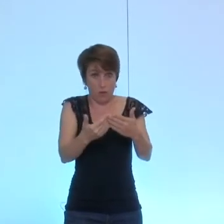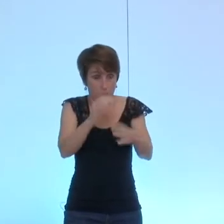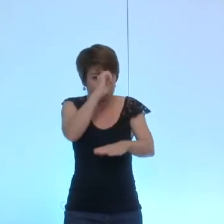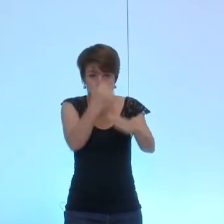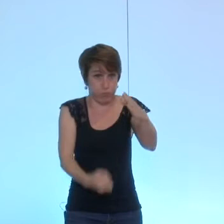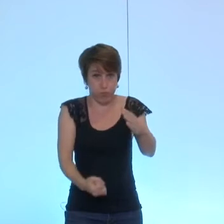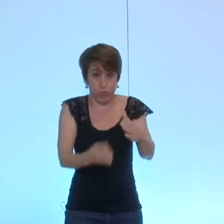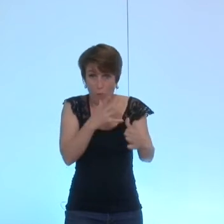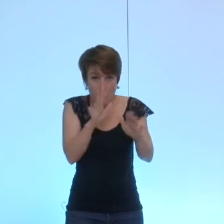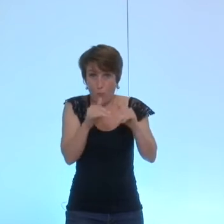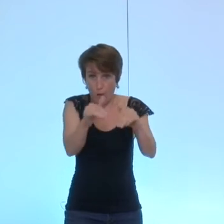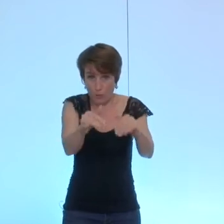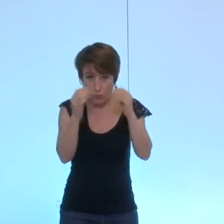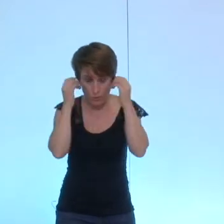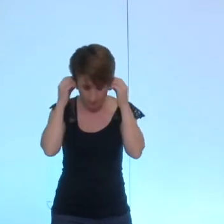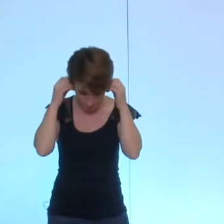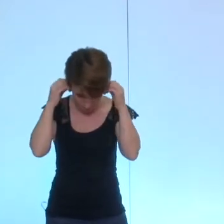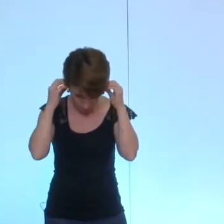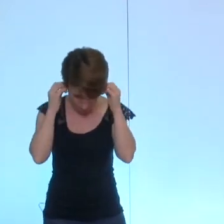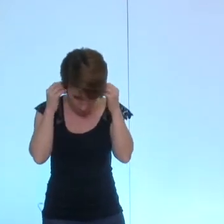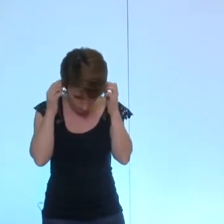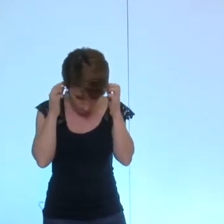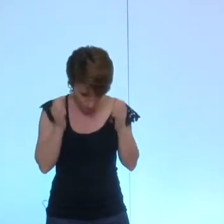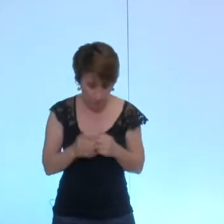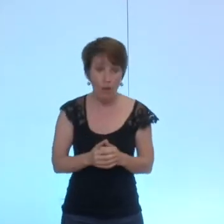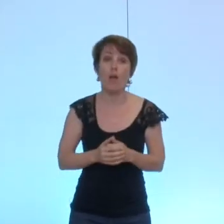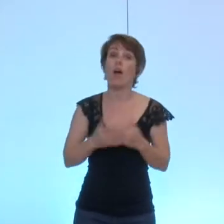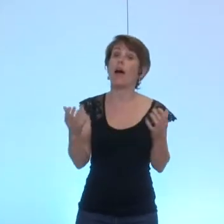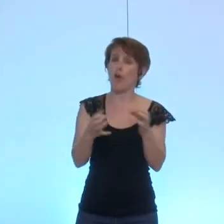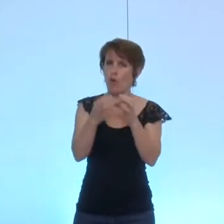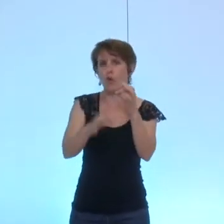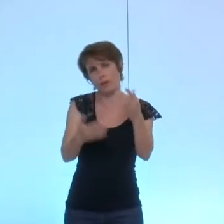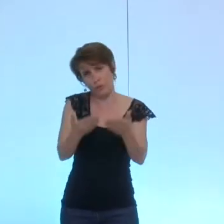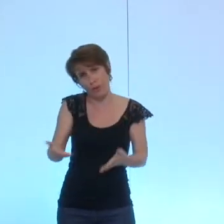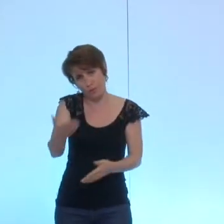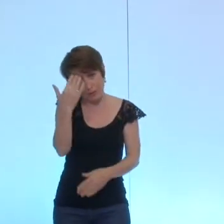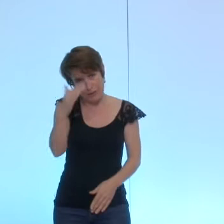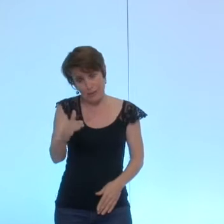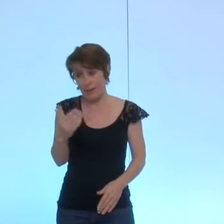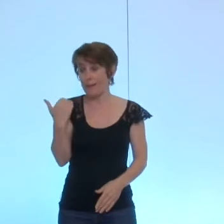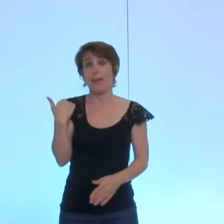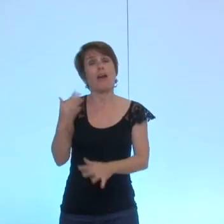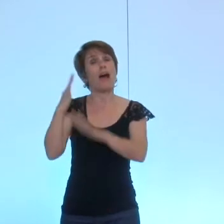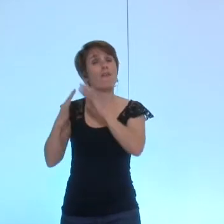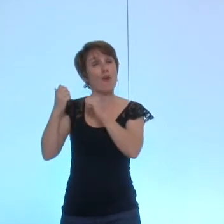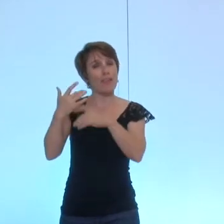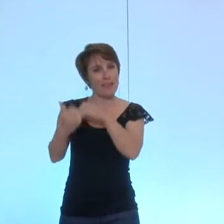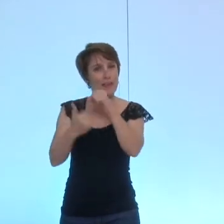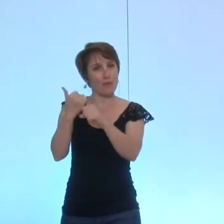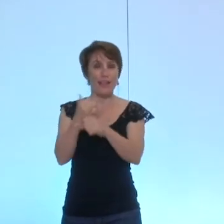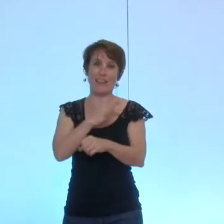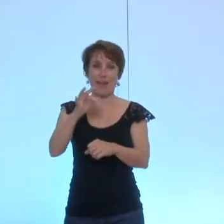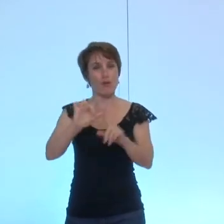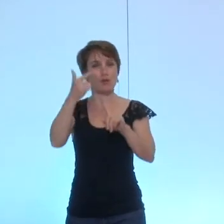ça ne peut plus durer alors le résultat vous le connaissez il y a quelques années la France était le deuxième pays exportateur de produits